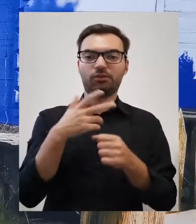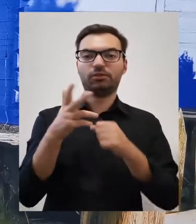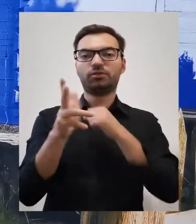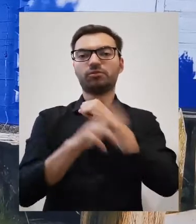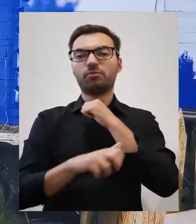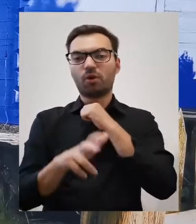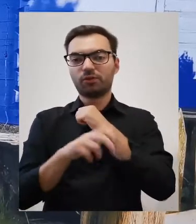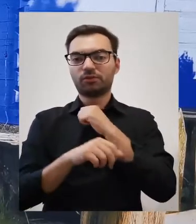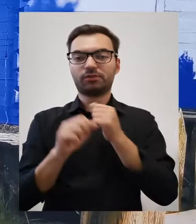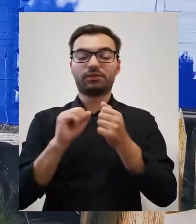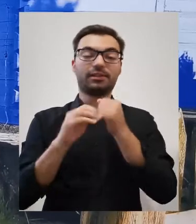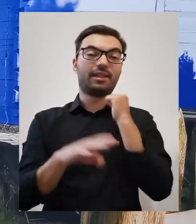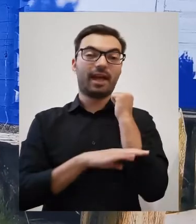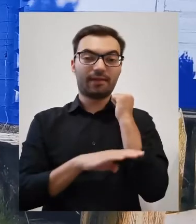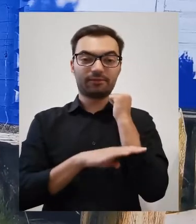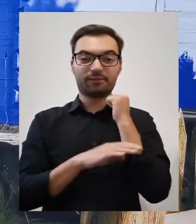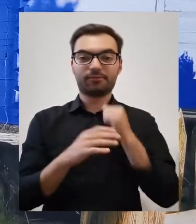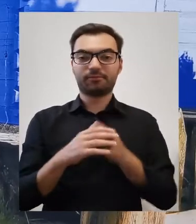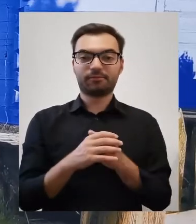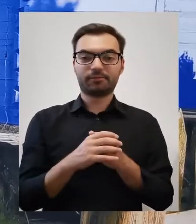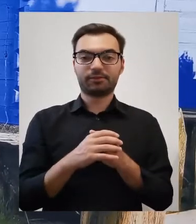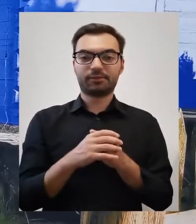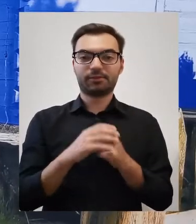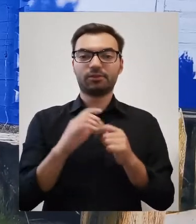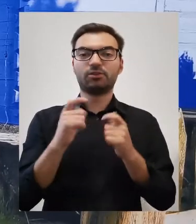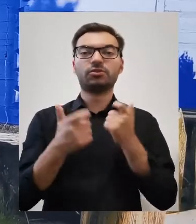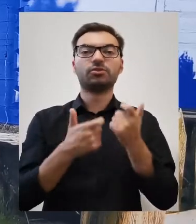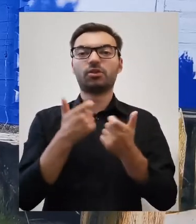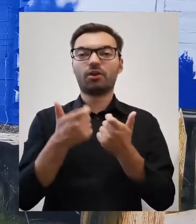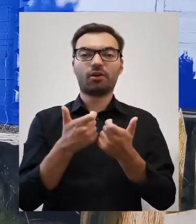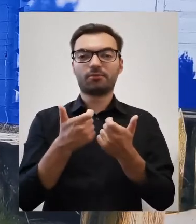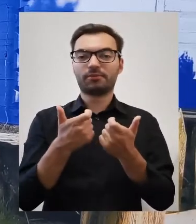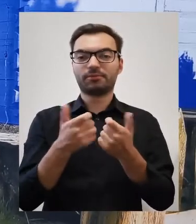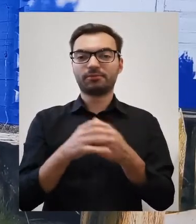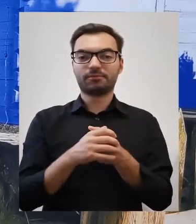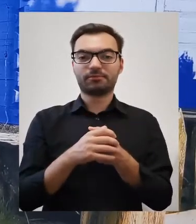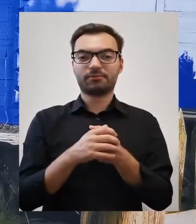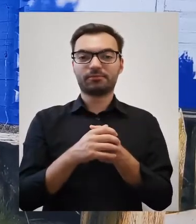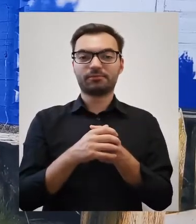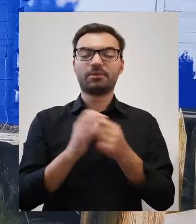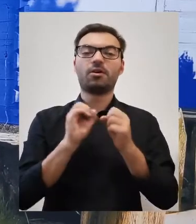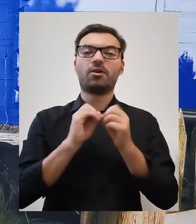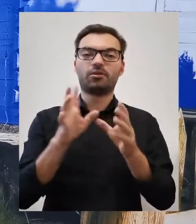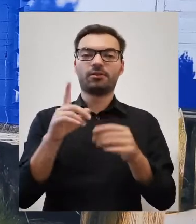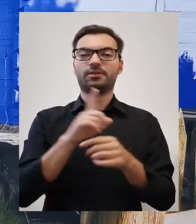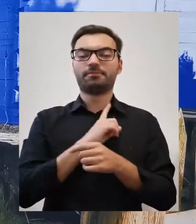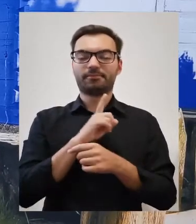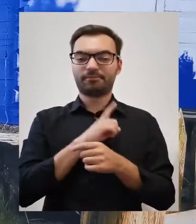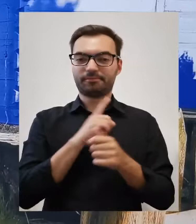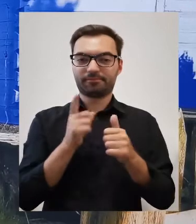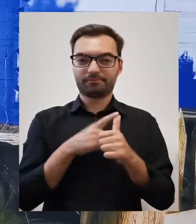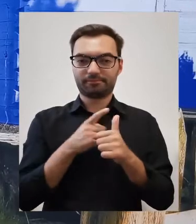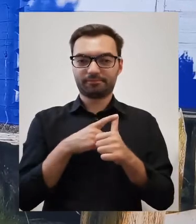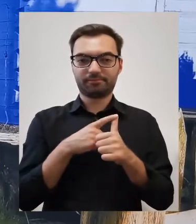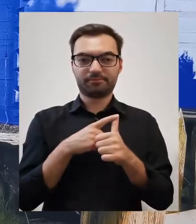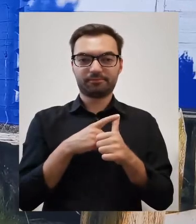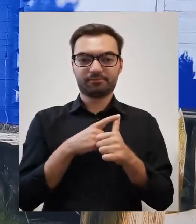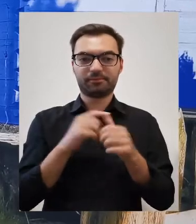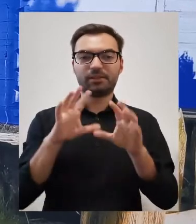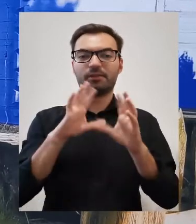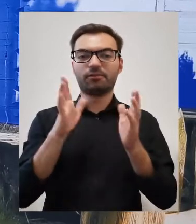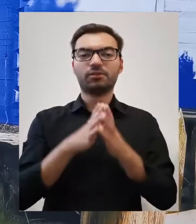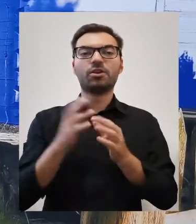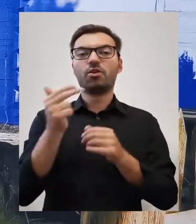zboża, czy właśnie samo drewno, no cóż mogli robić spławiając? Oczywiście musieli dbać o to, żeby